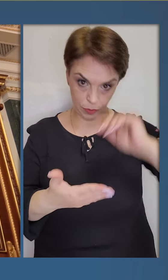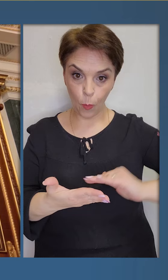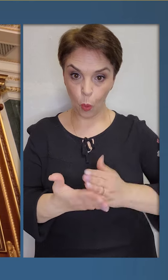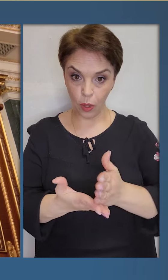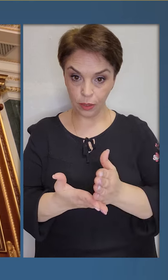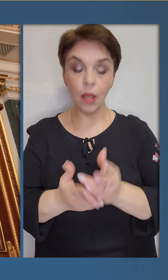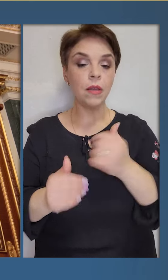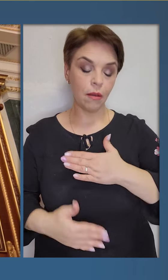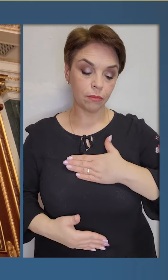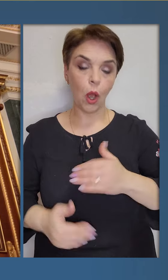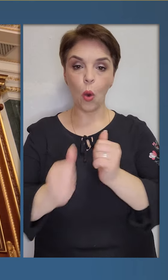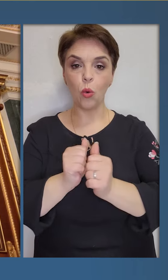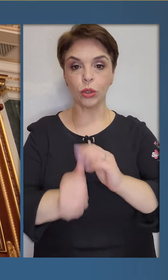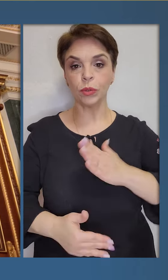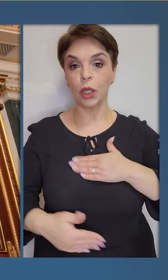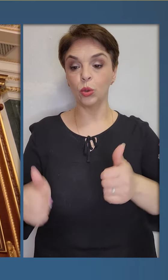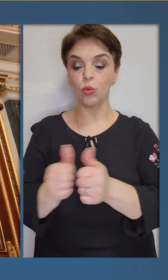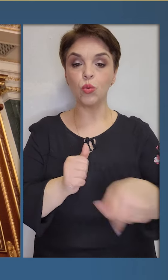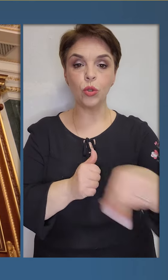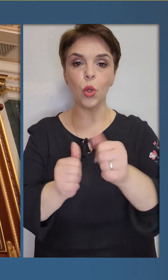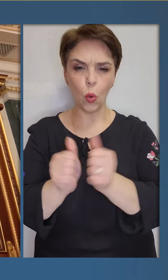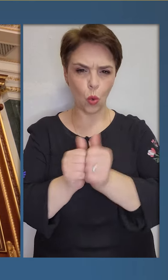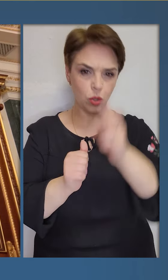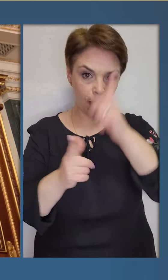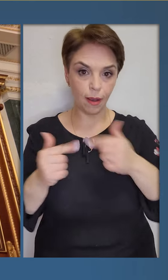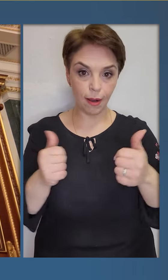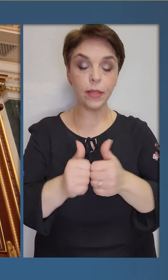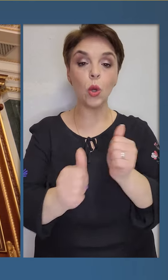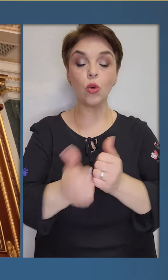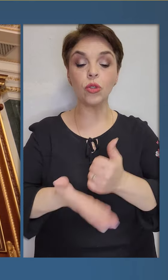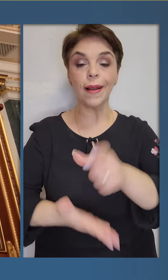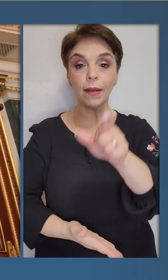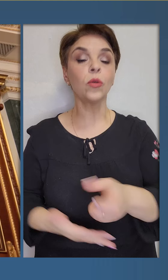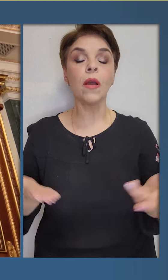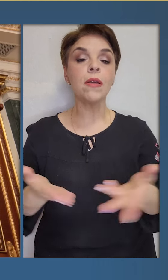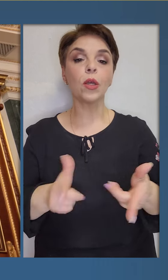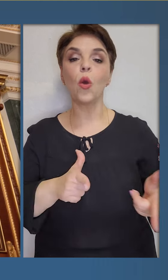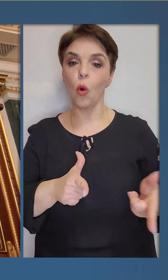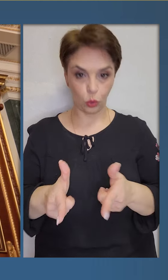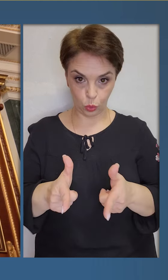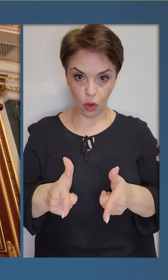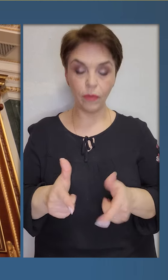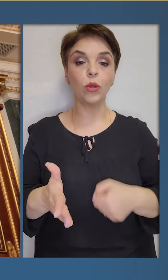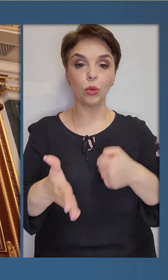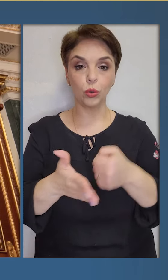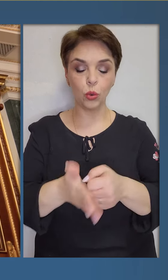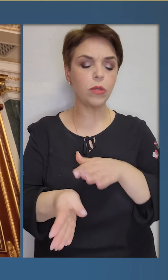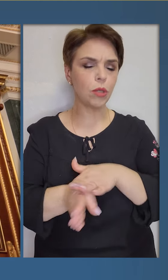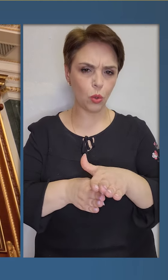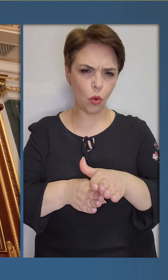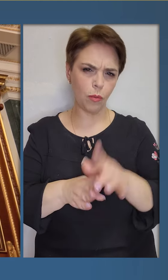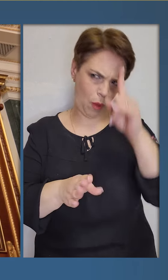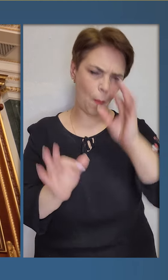державній політиці. Я вдячний кожному з наших сусідів в кожній країні і кожному лідеру, які готові до